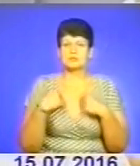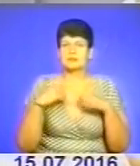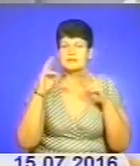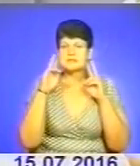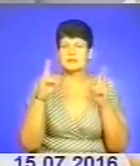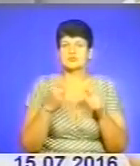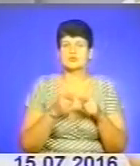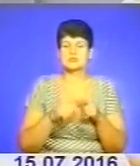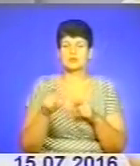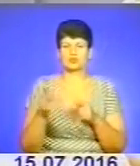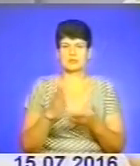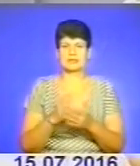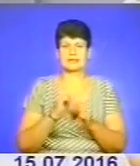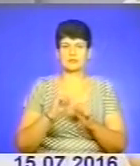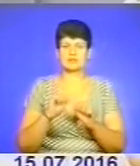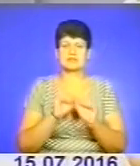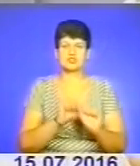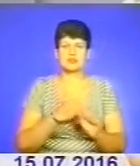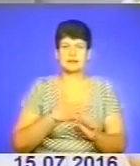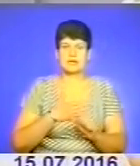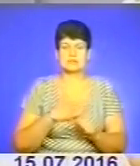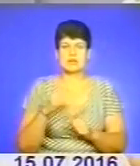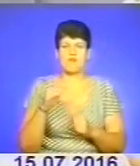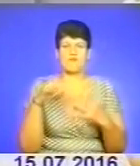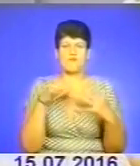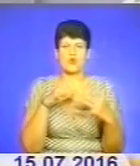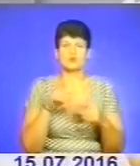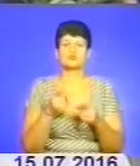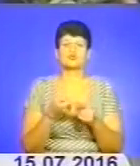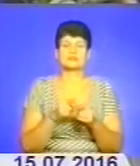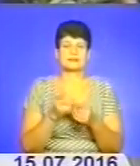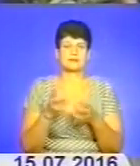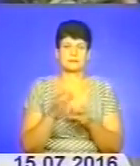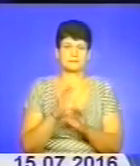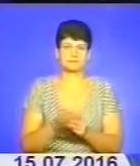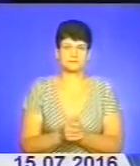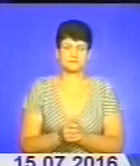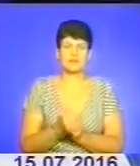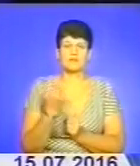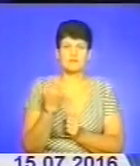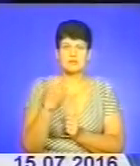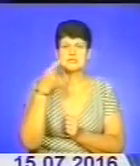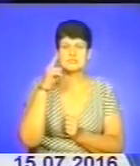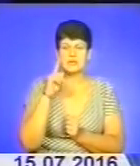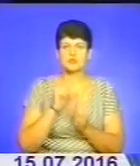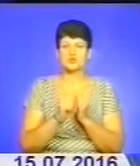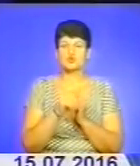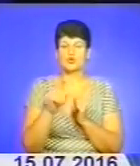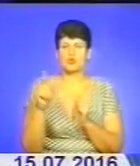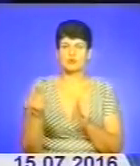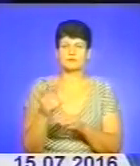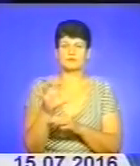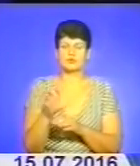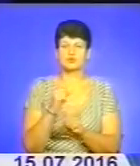що ці люди, вони є героїчні, вони захищали нас на фронті. Та чому би про це не розказати? Ви, як ніхто, напевно, знаєте, що кожен знімок,